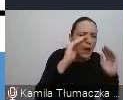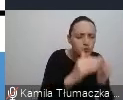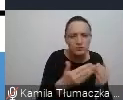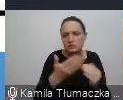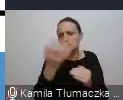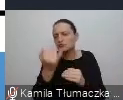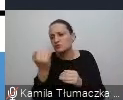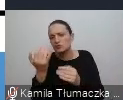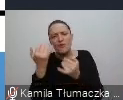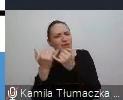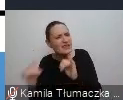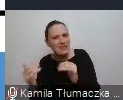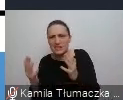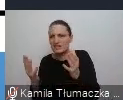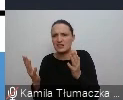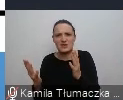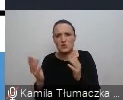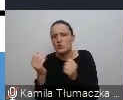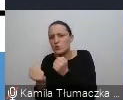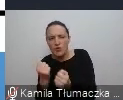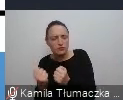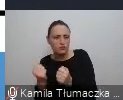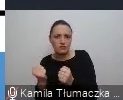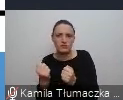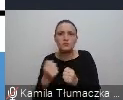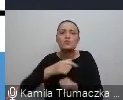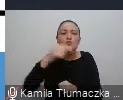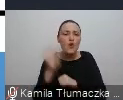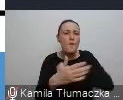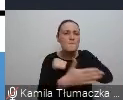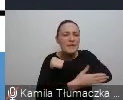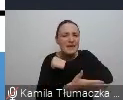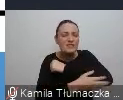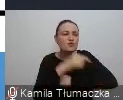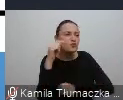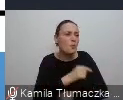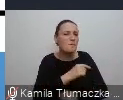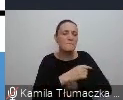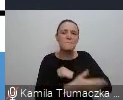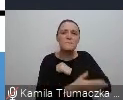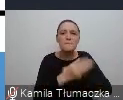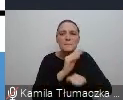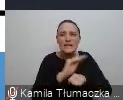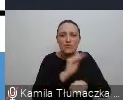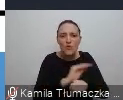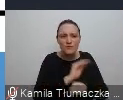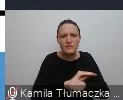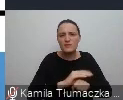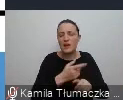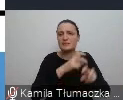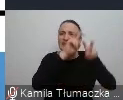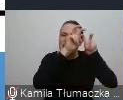z innego rodzaju trudnościami, musimy być pewni, że to, co dziecku serwujemy, jest